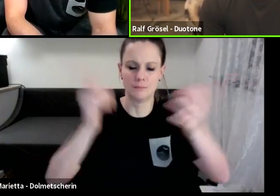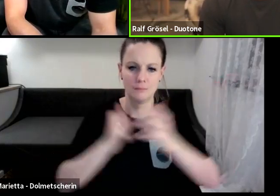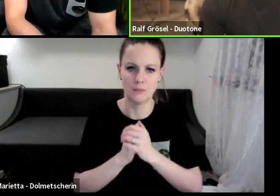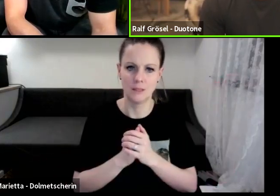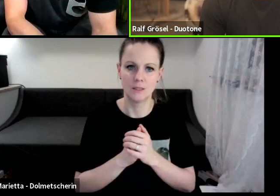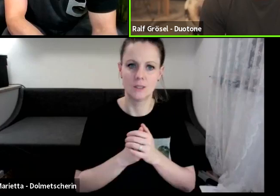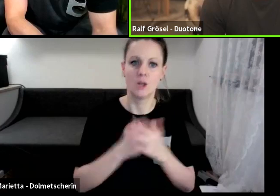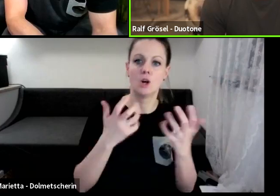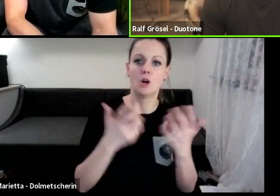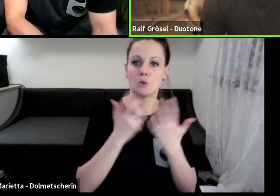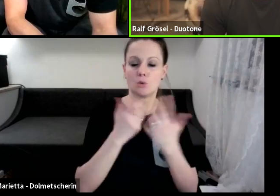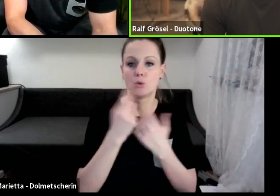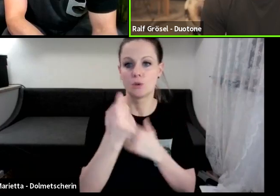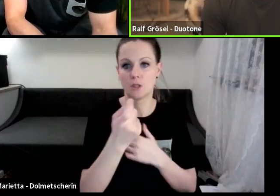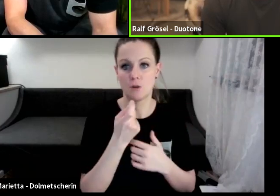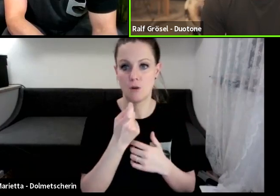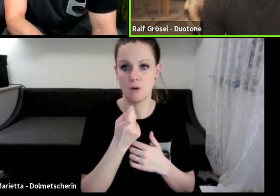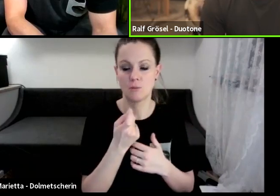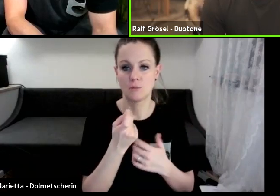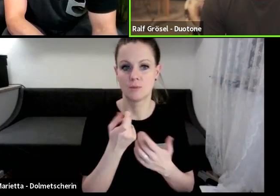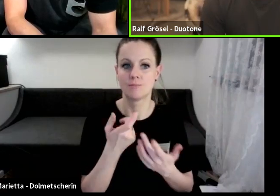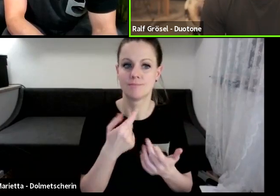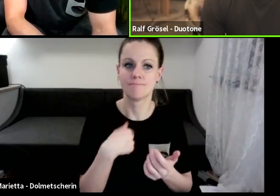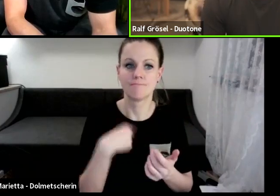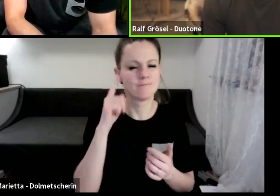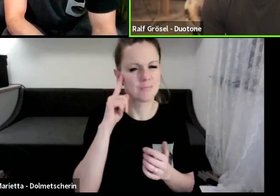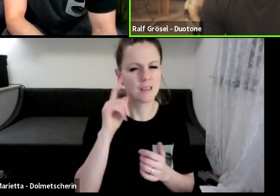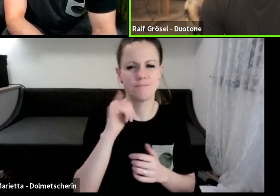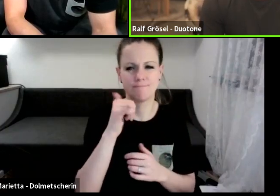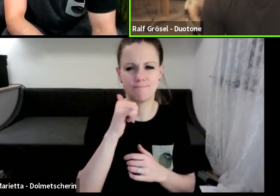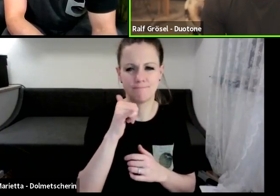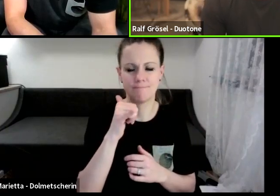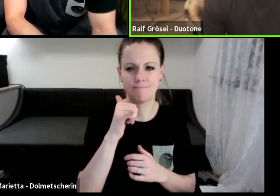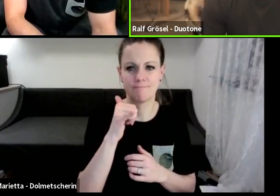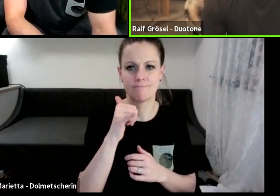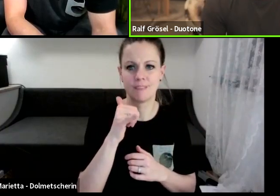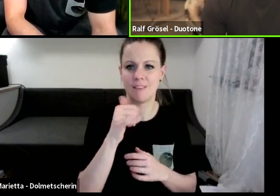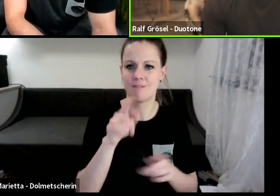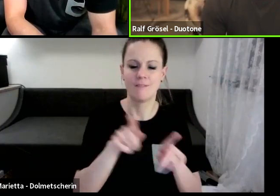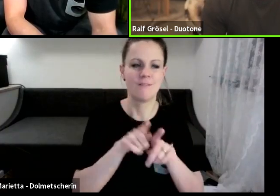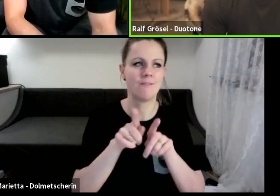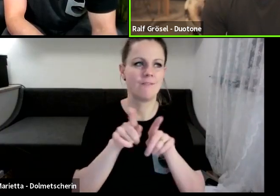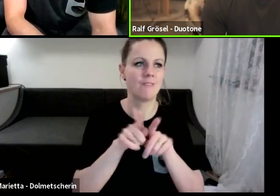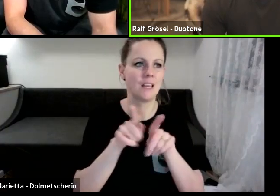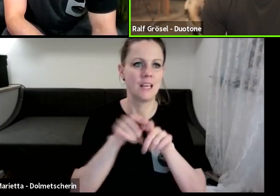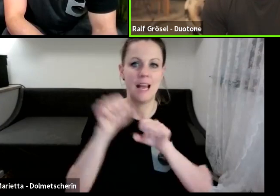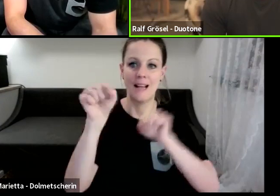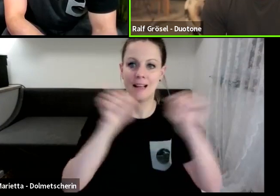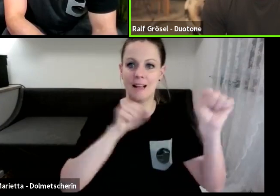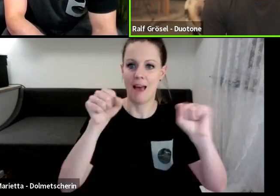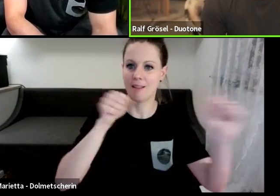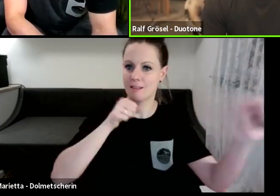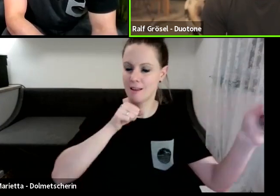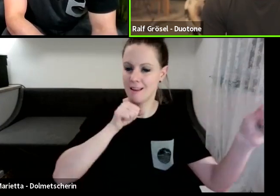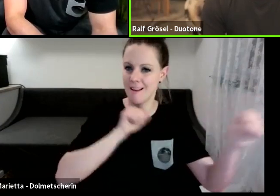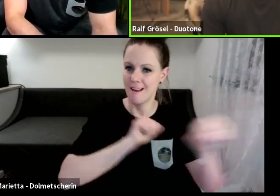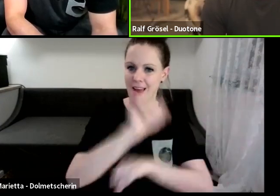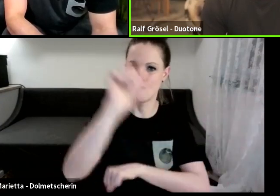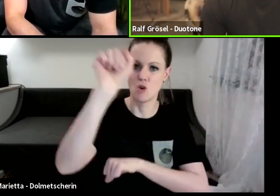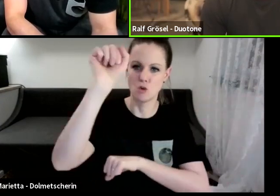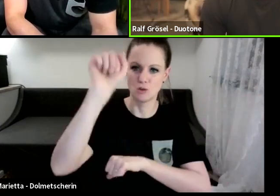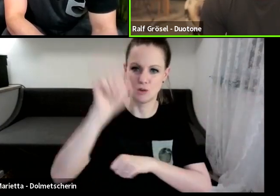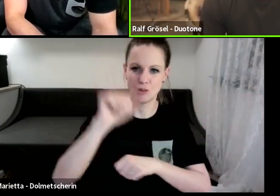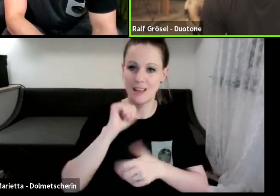Produkte am Start sind, die, wo ich schon sagen würde, es ist eine Kite-Revolution mit dabei, ja. Also nicht Evolution, sondern